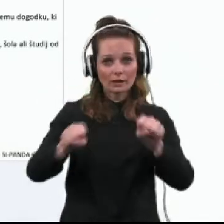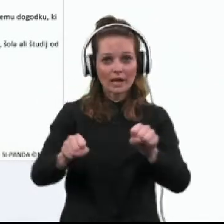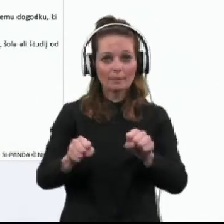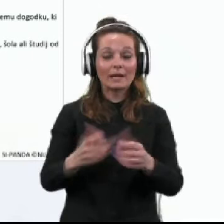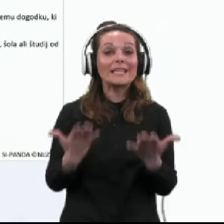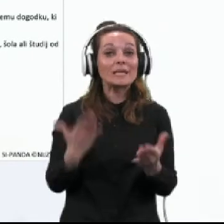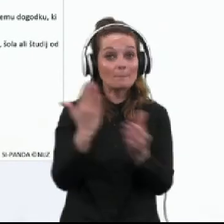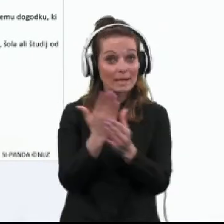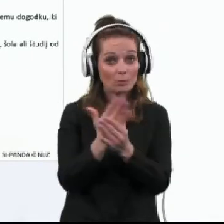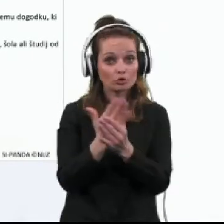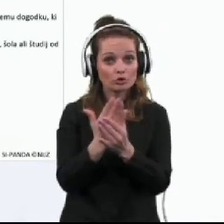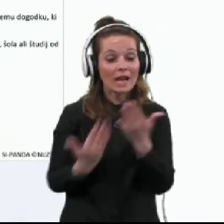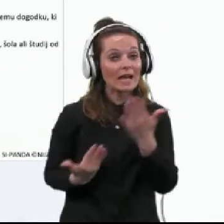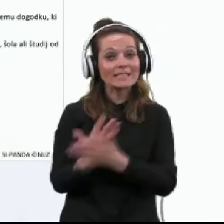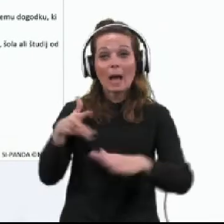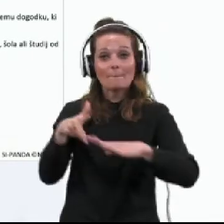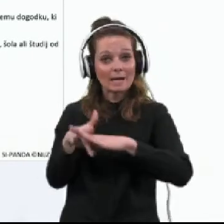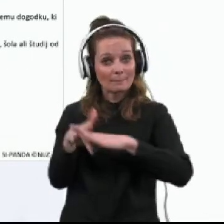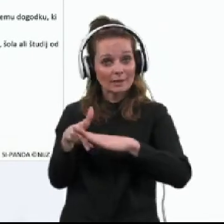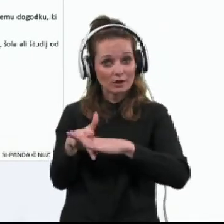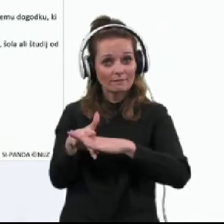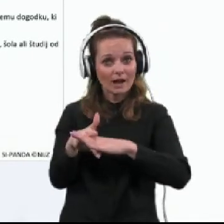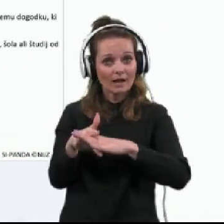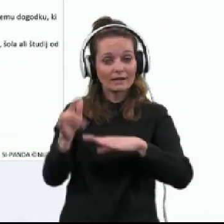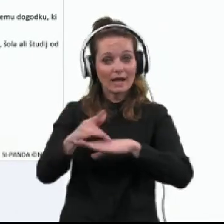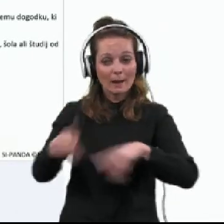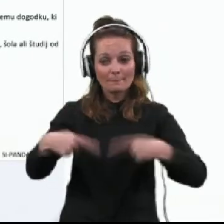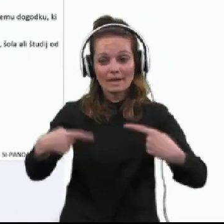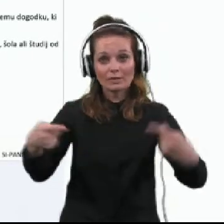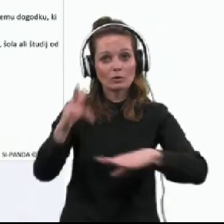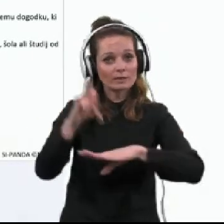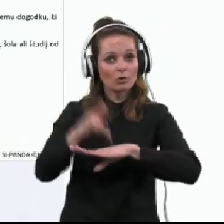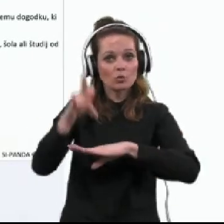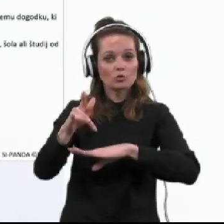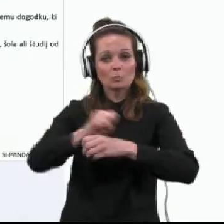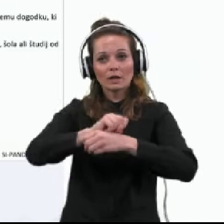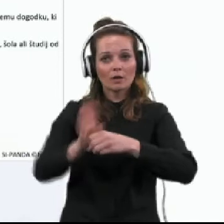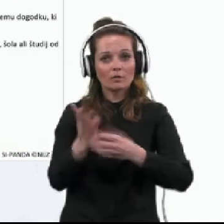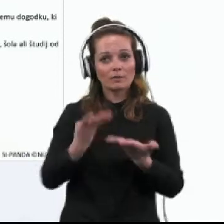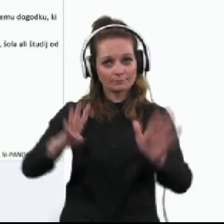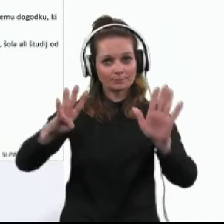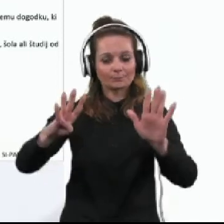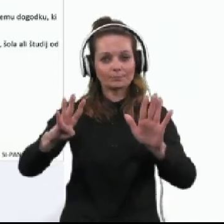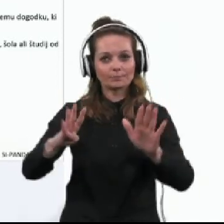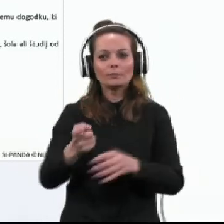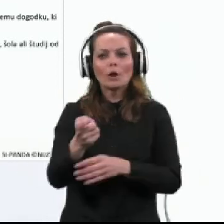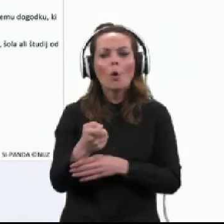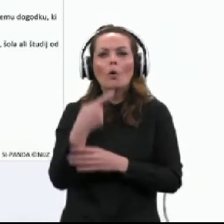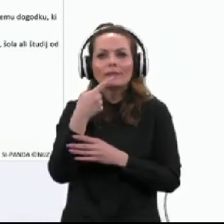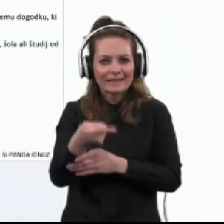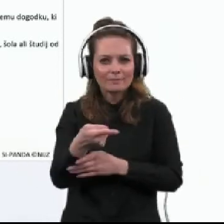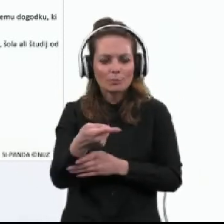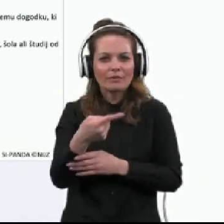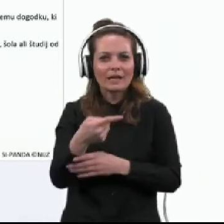priporočila za preprečevanje prenosa okužbe z virusom SARS-CoV-2. Od nabedenih